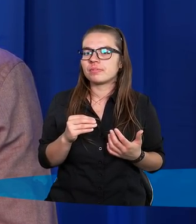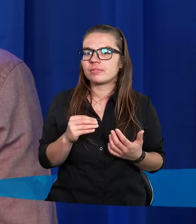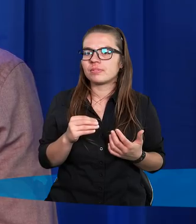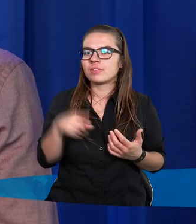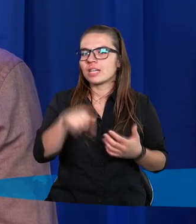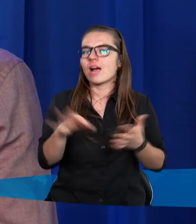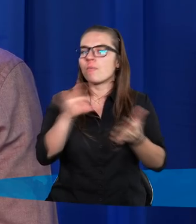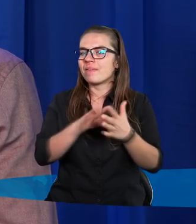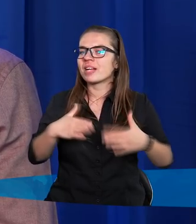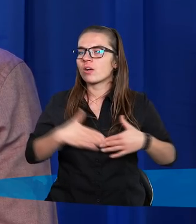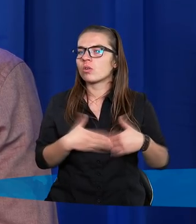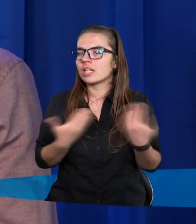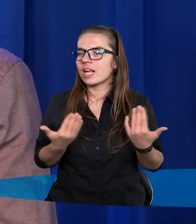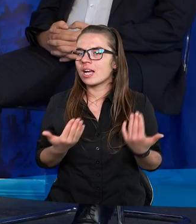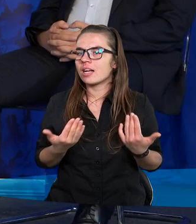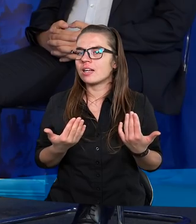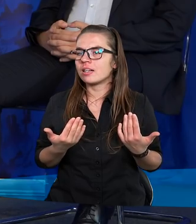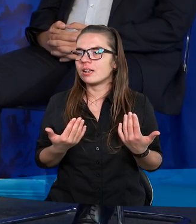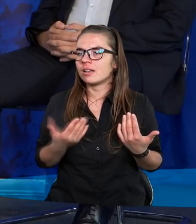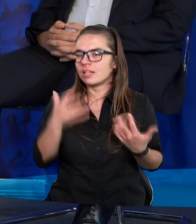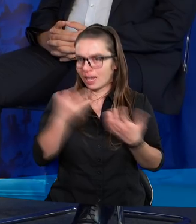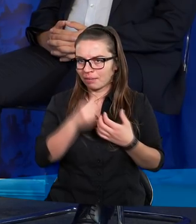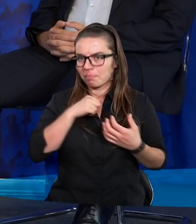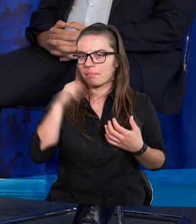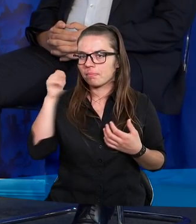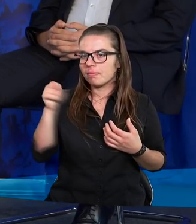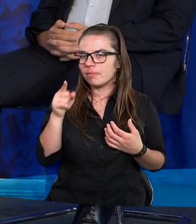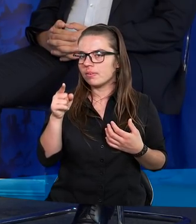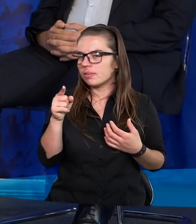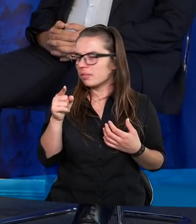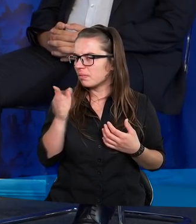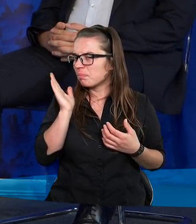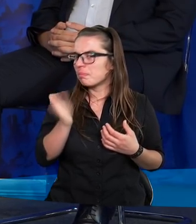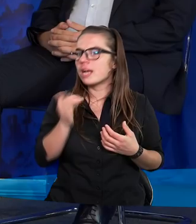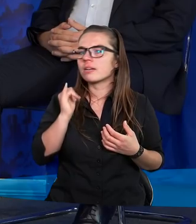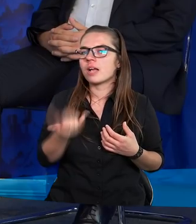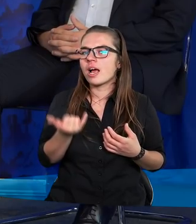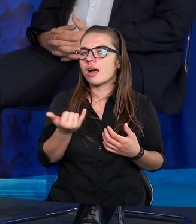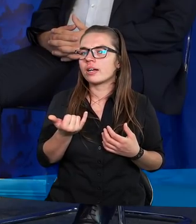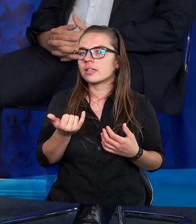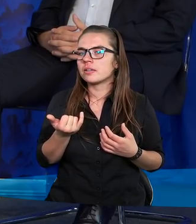tego pewnego dnia, kiedy znajdziemy się tam, to to będzie jak